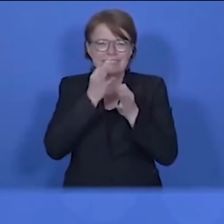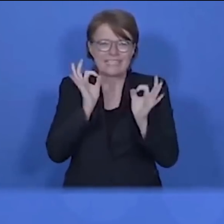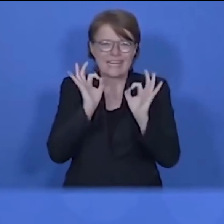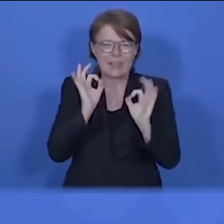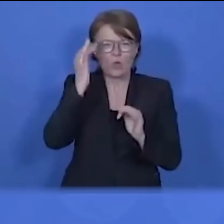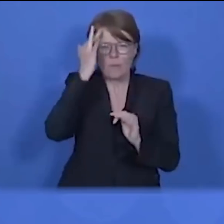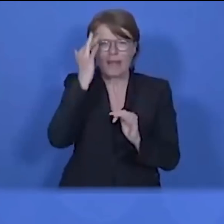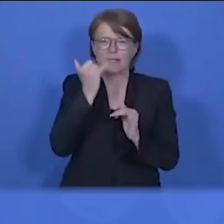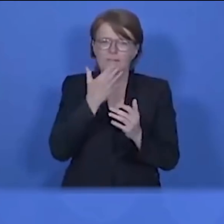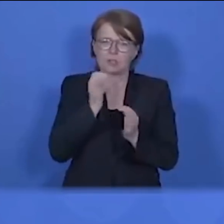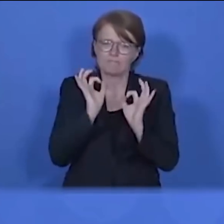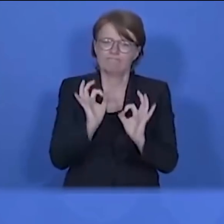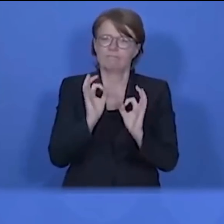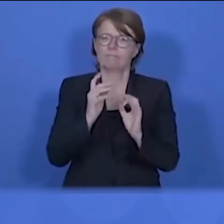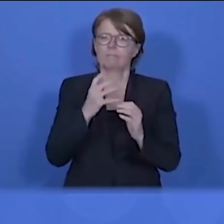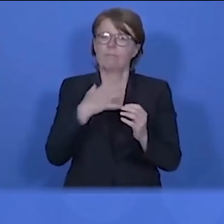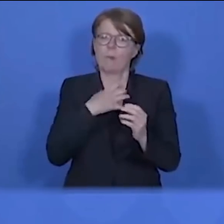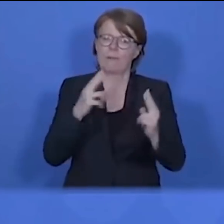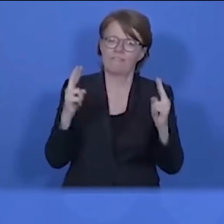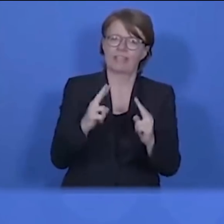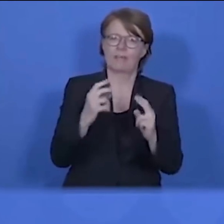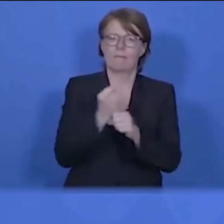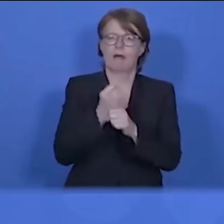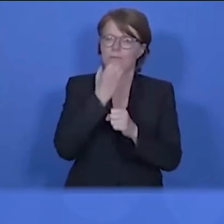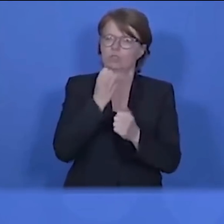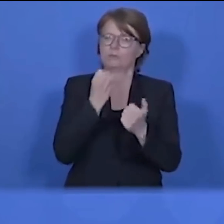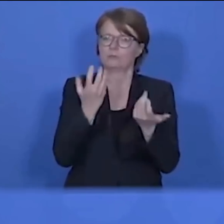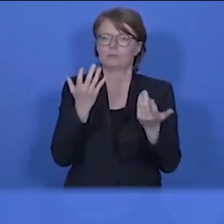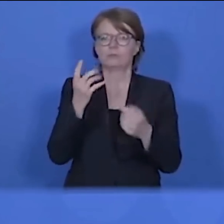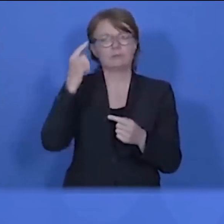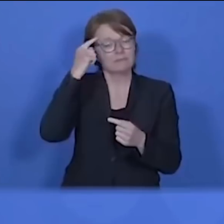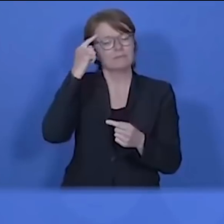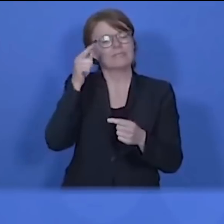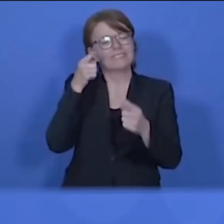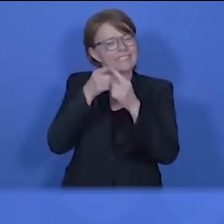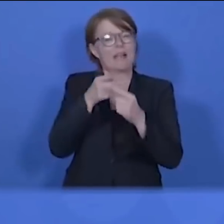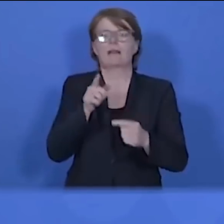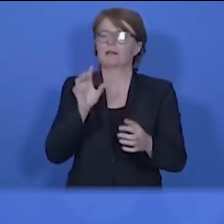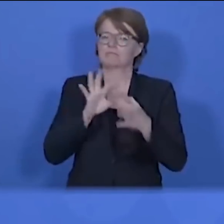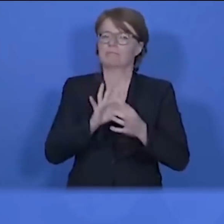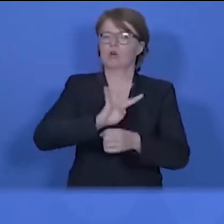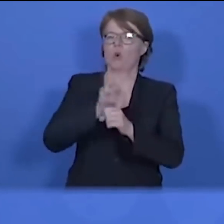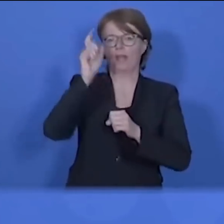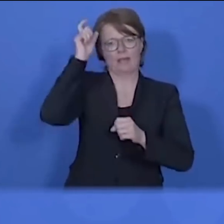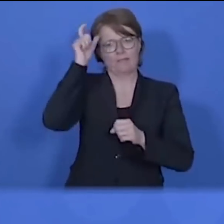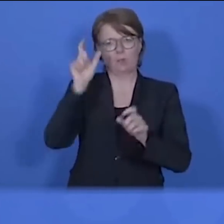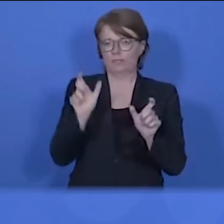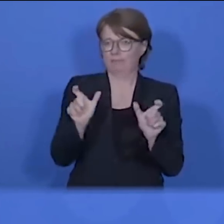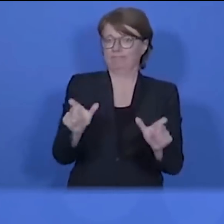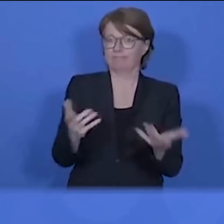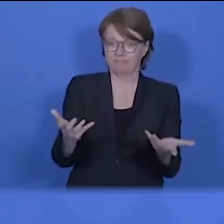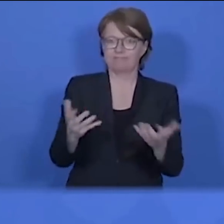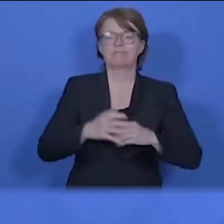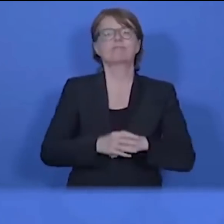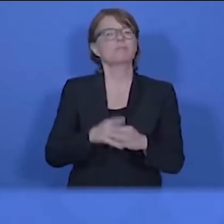Detail genau auf die wichtigen Dinge achten, die ja bei der Bekämpfung dieses Virus so entscheidend sind,